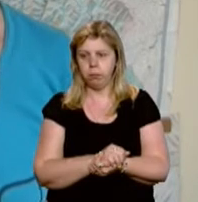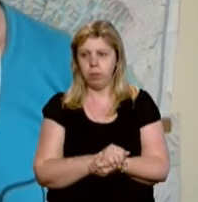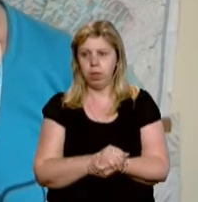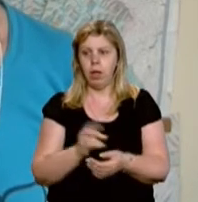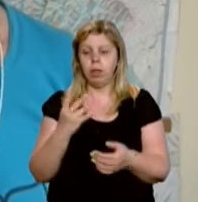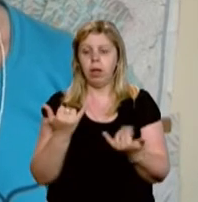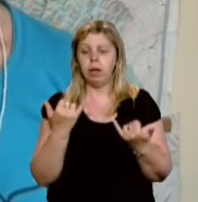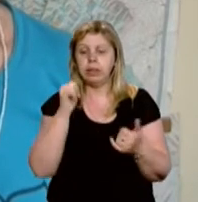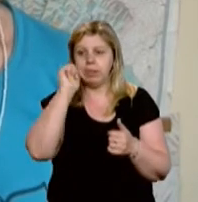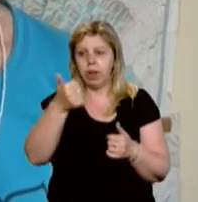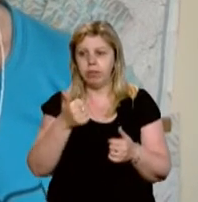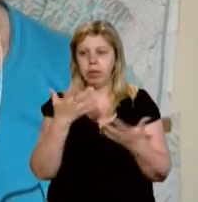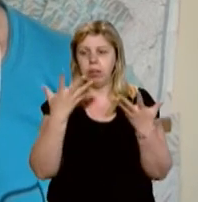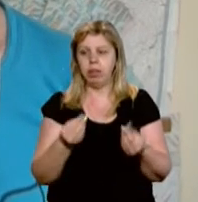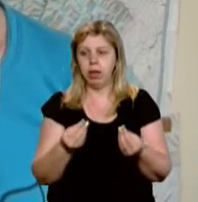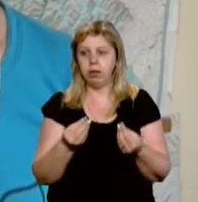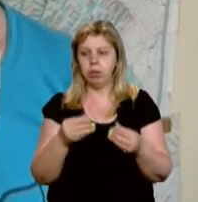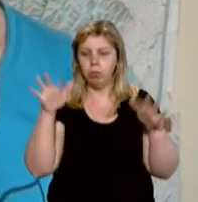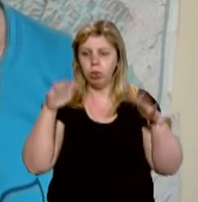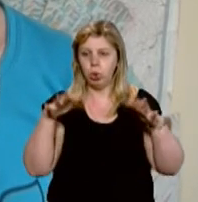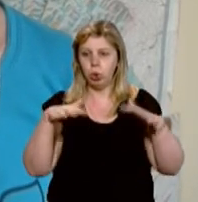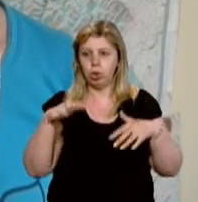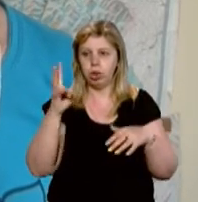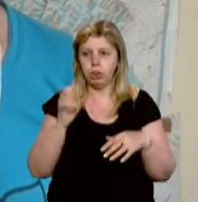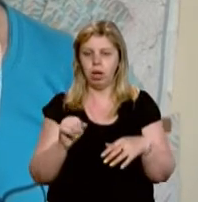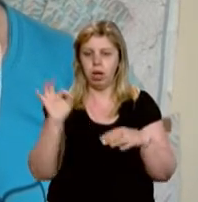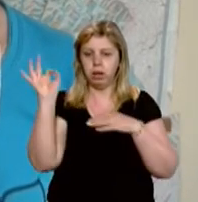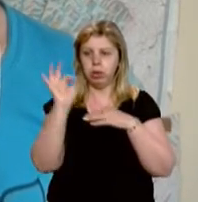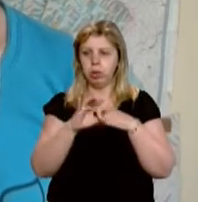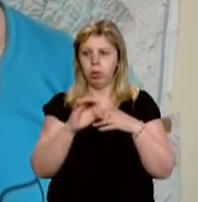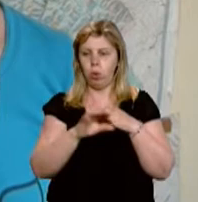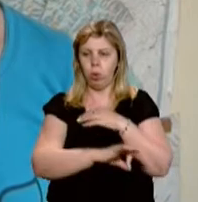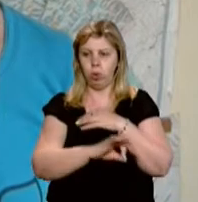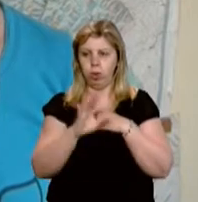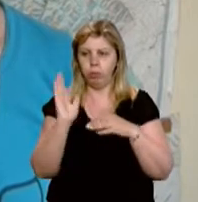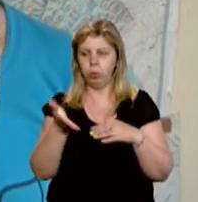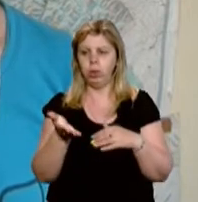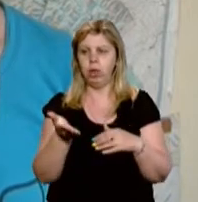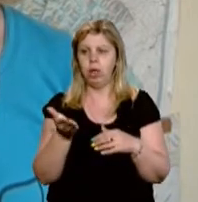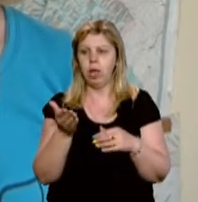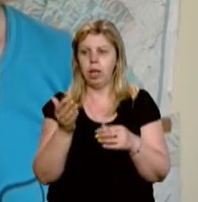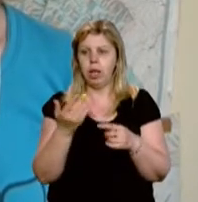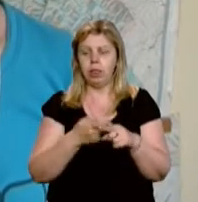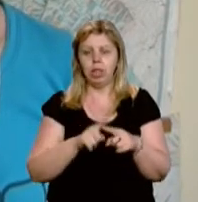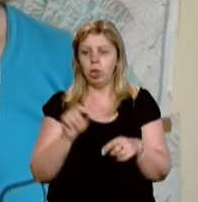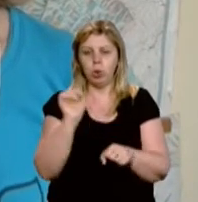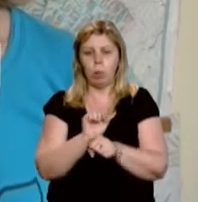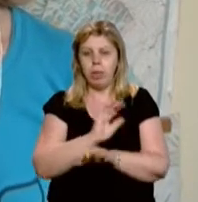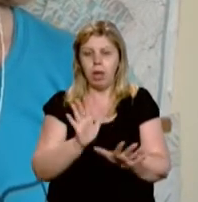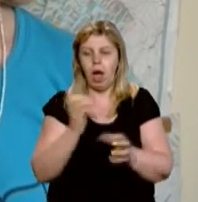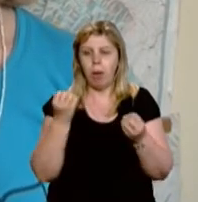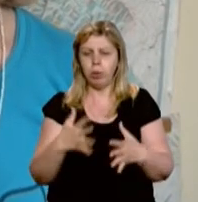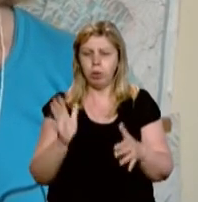Надалі, на завтра, на день опади на сході будуть не то, щоб припинятися, а просто